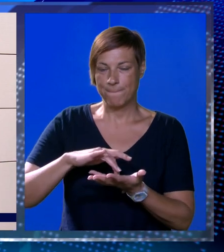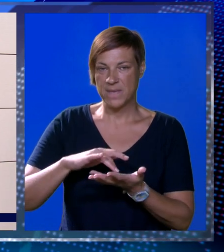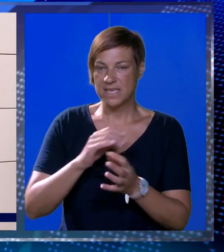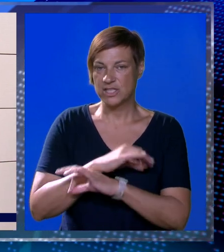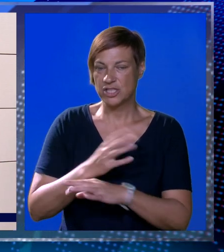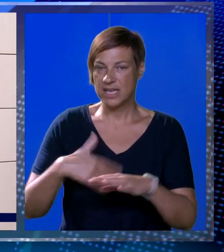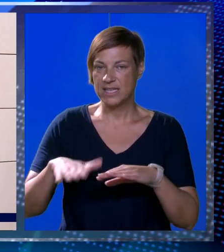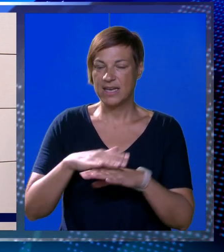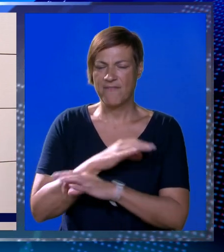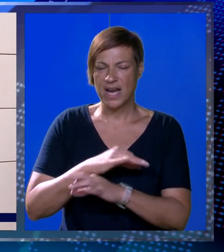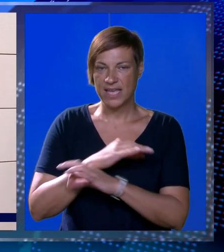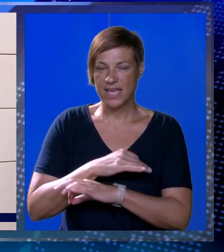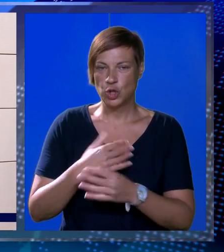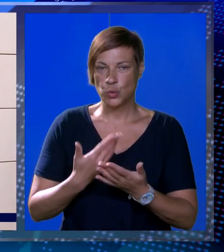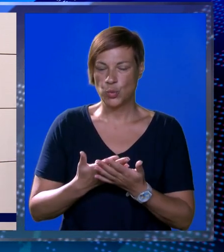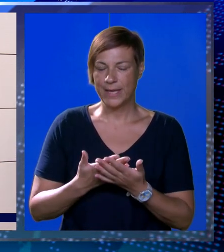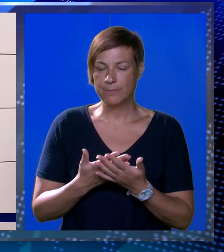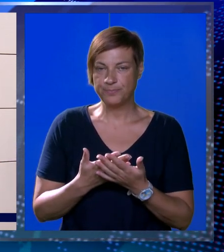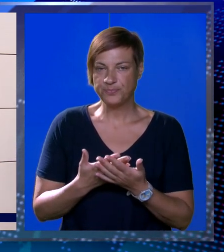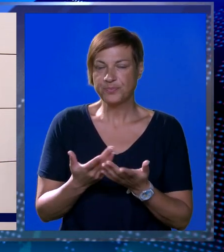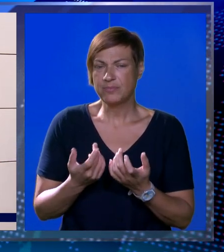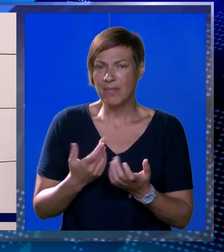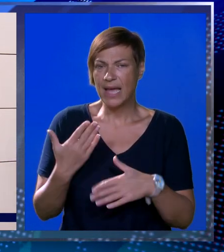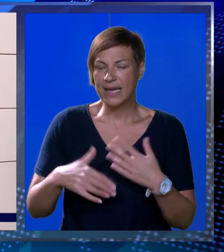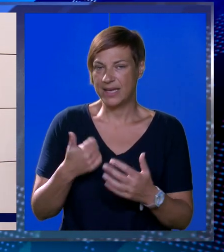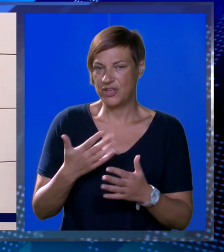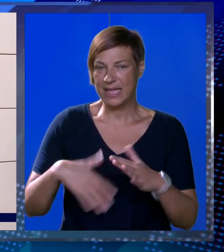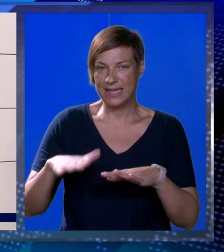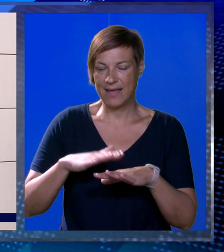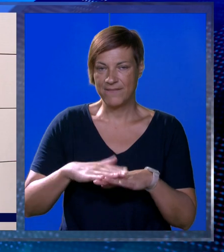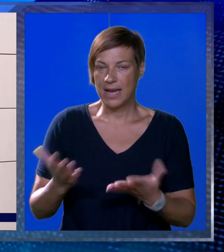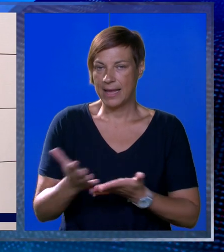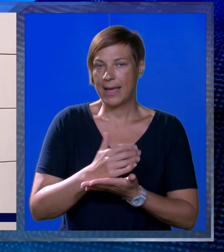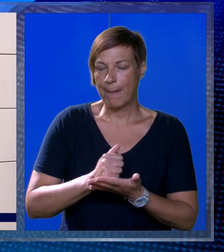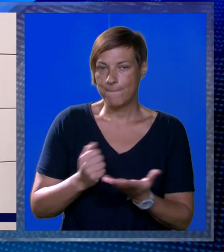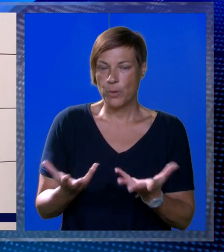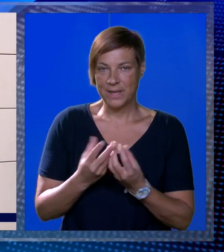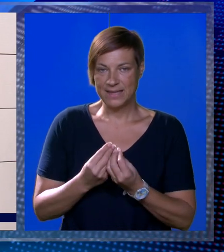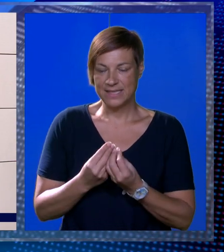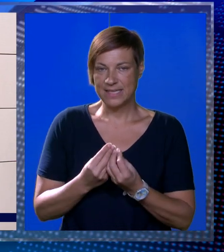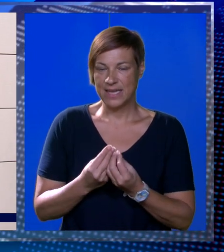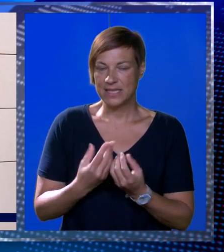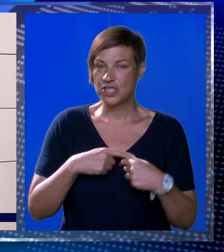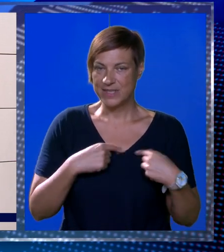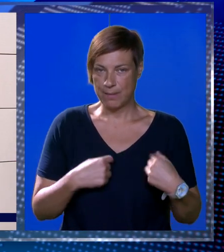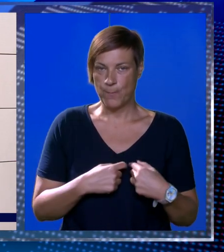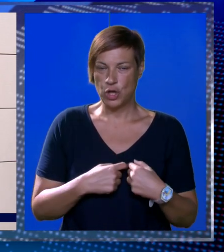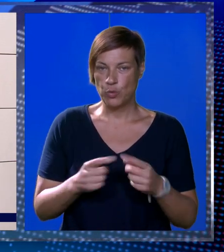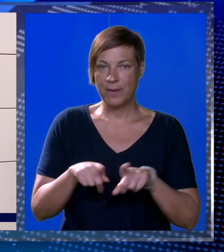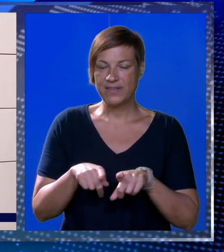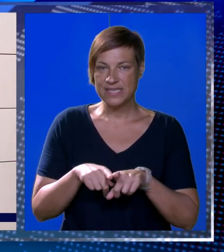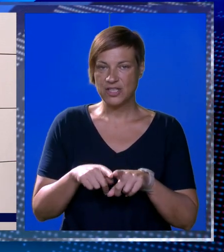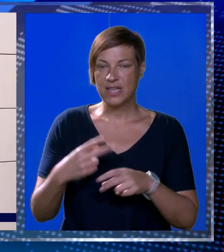stradanja, velike tuge i požrtvovnosti, a onda na kraju i jedne velike pobjede zajedništva i simbola ljubavi.